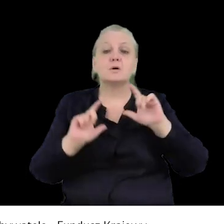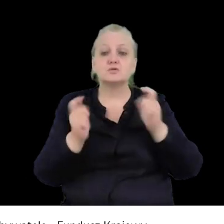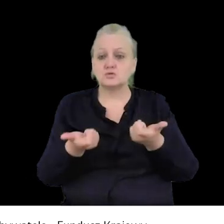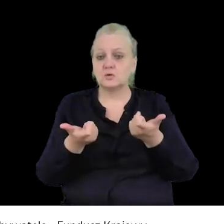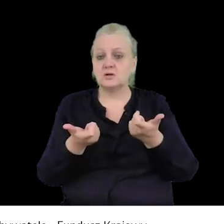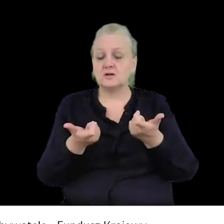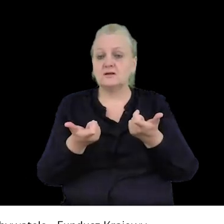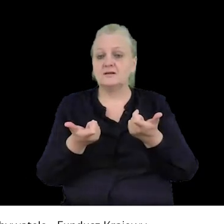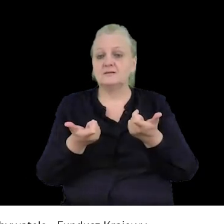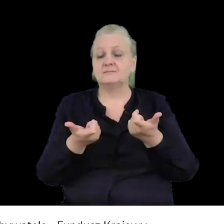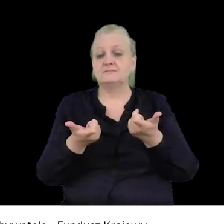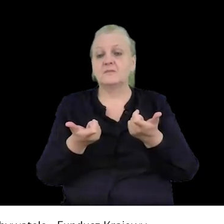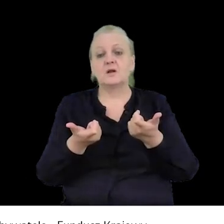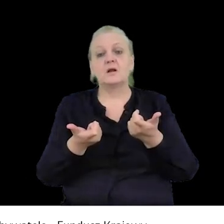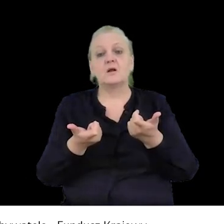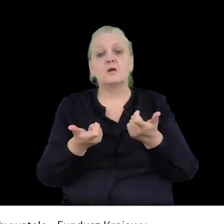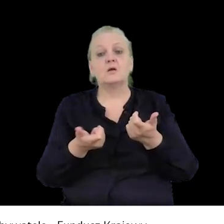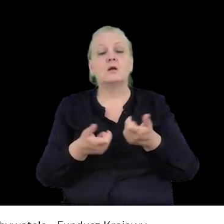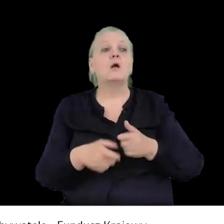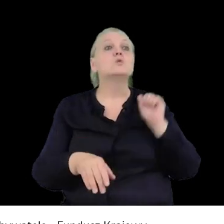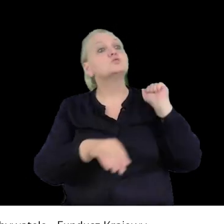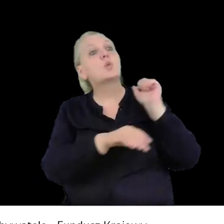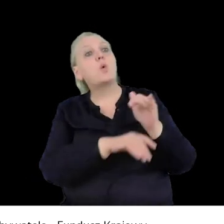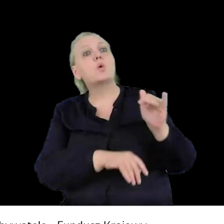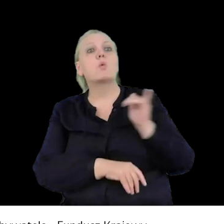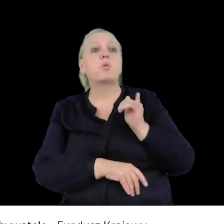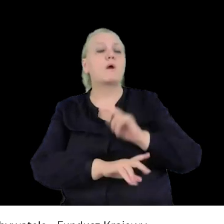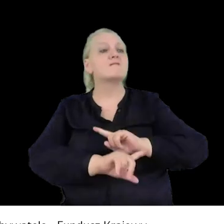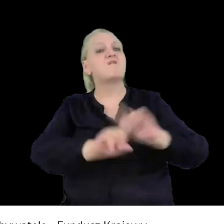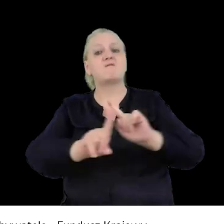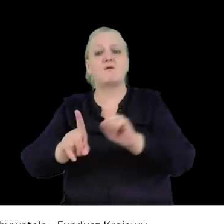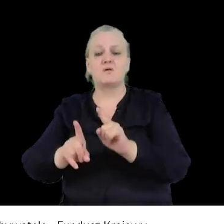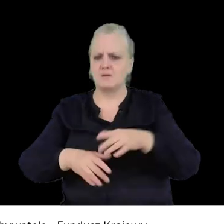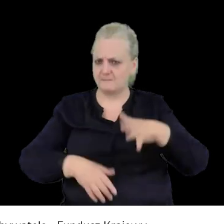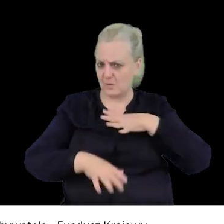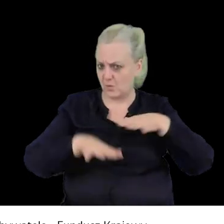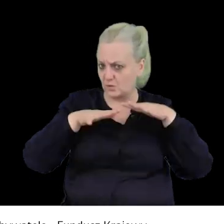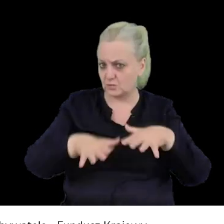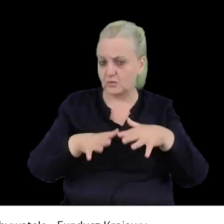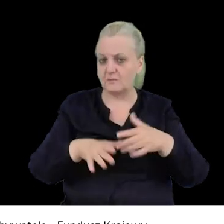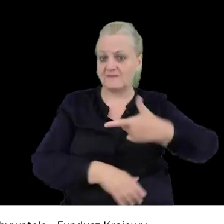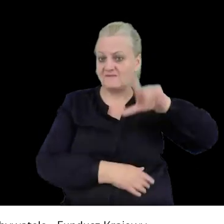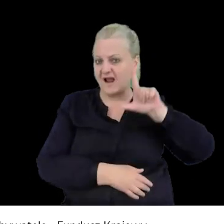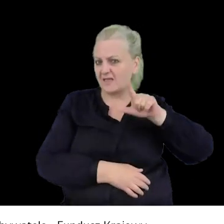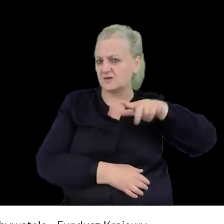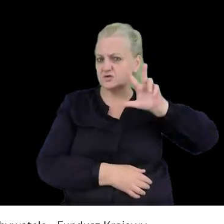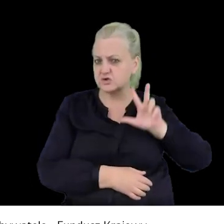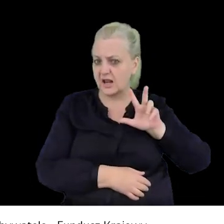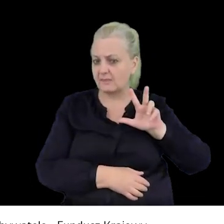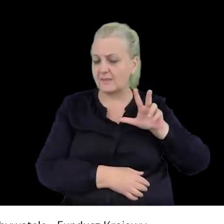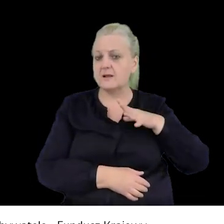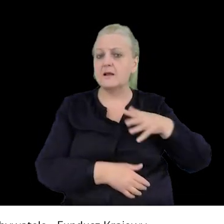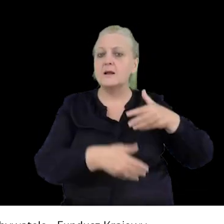prewencyjne zakazy zgromadzeń. Było ich bardzo dużo dwa lata temu, trzy w przypadku